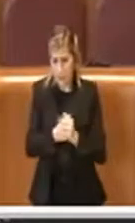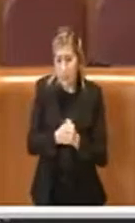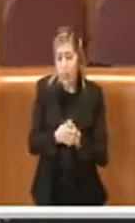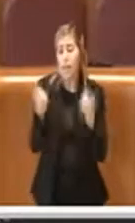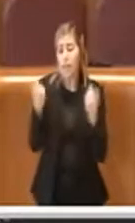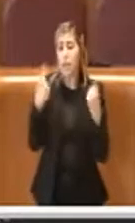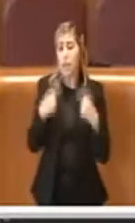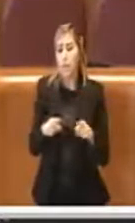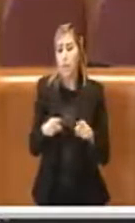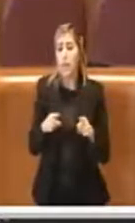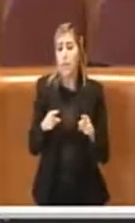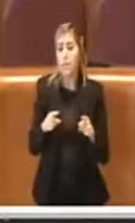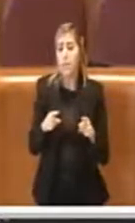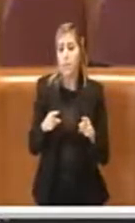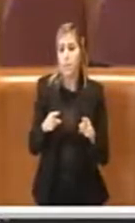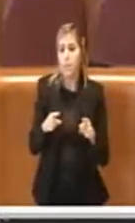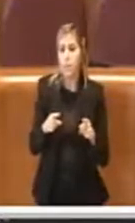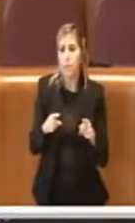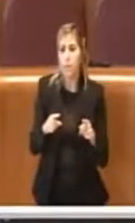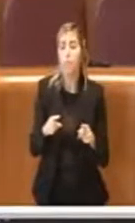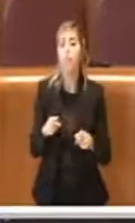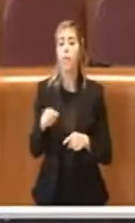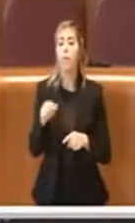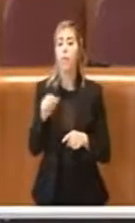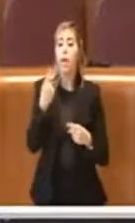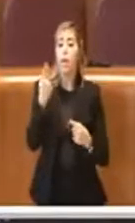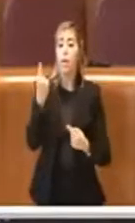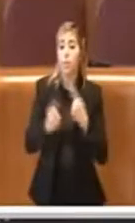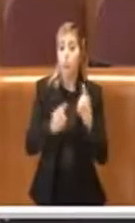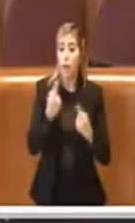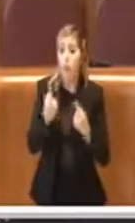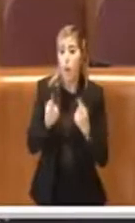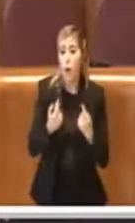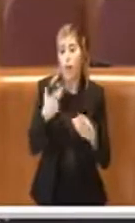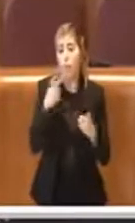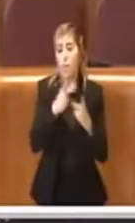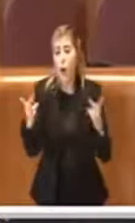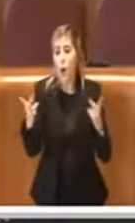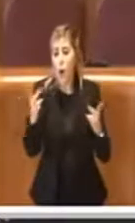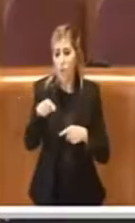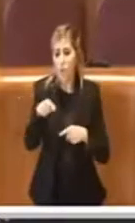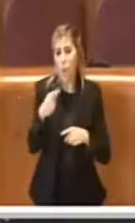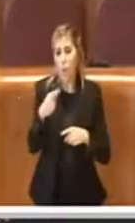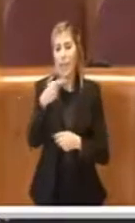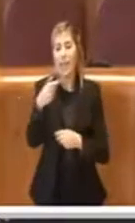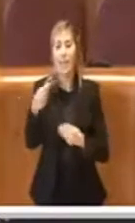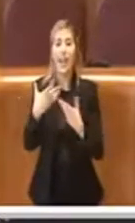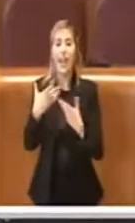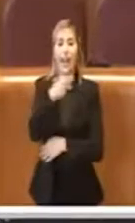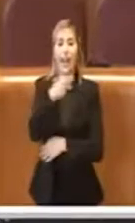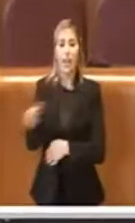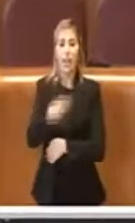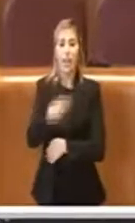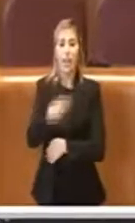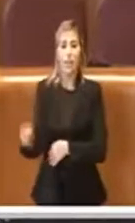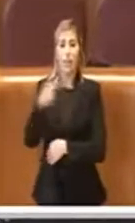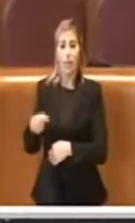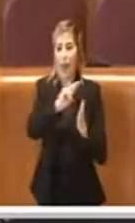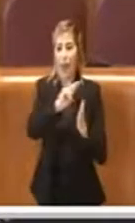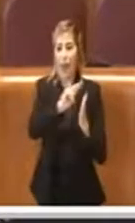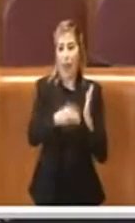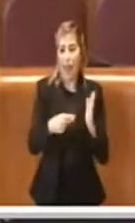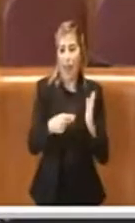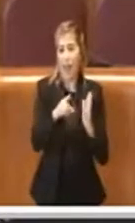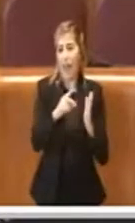naturalmente di rappresentare l'intersezione più nefasta tra tutte queste emendamenti,